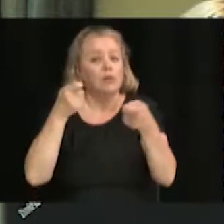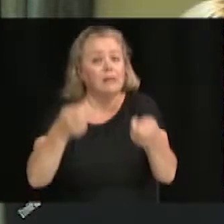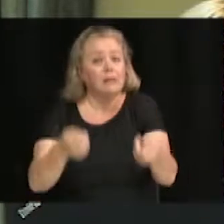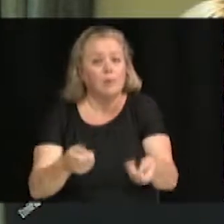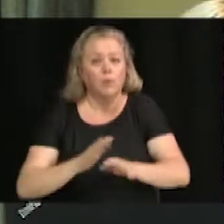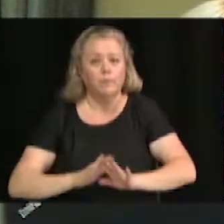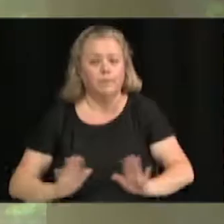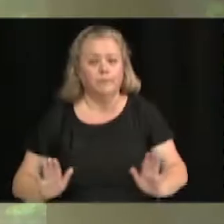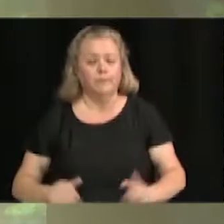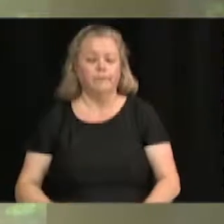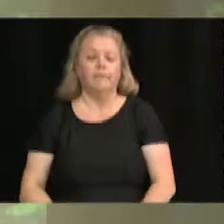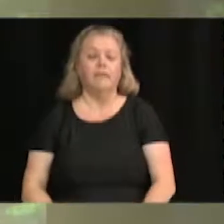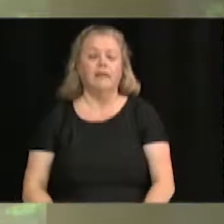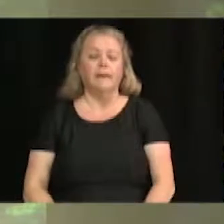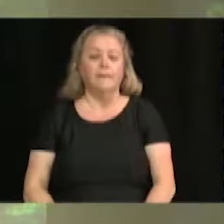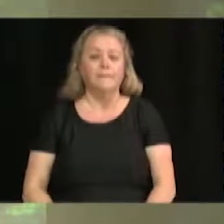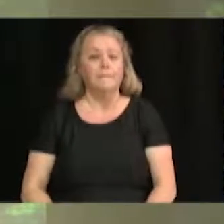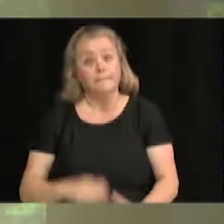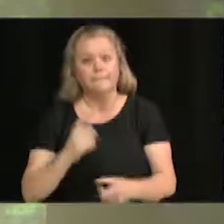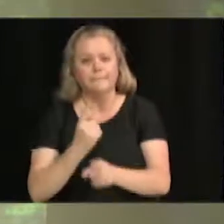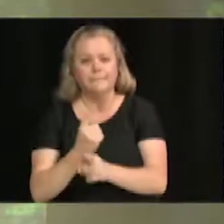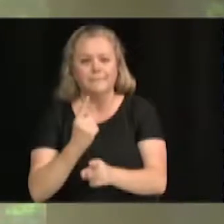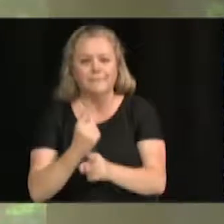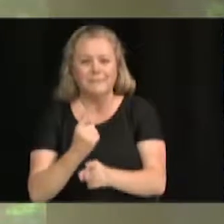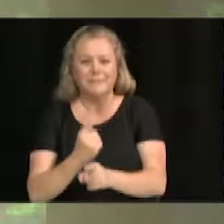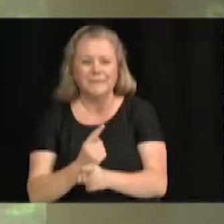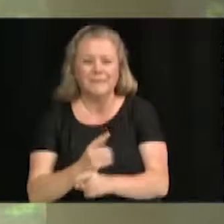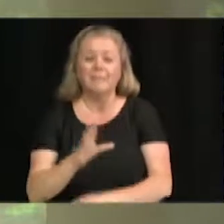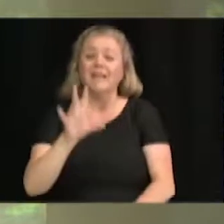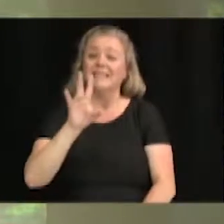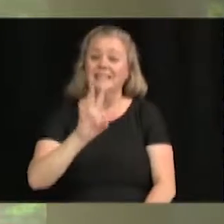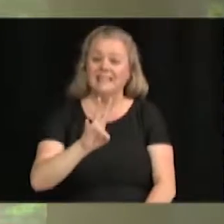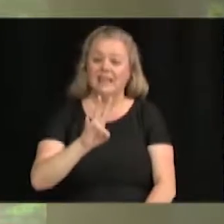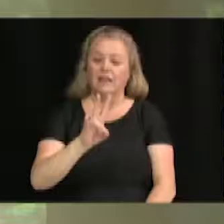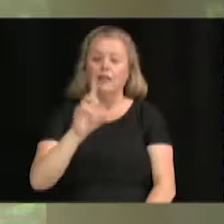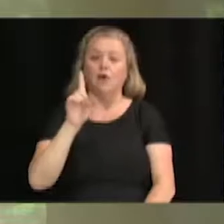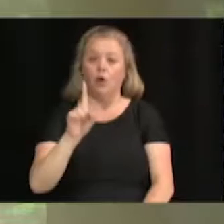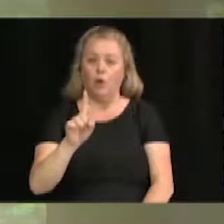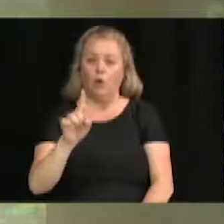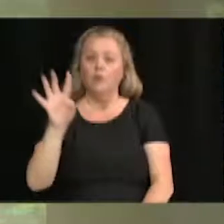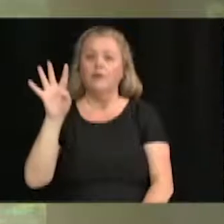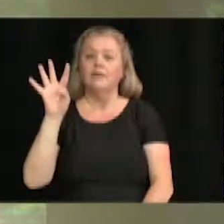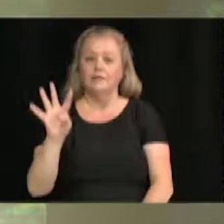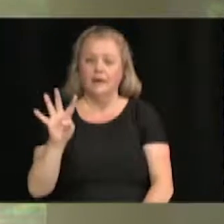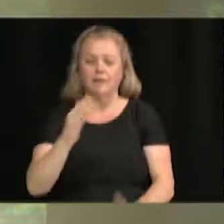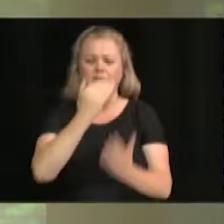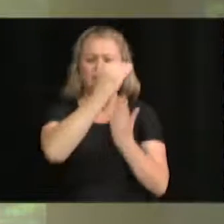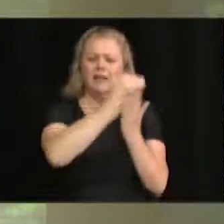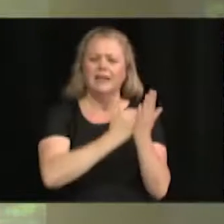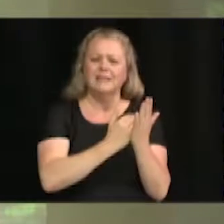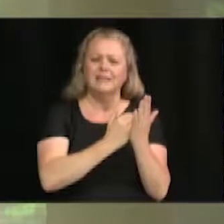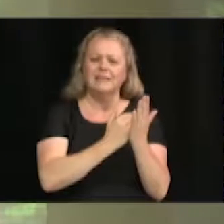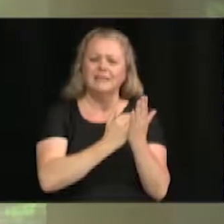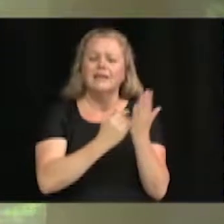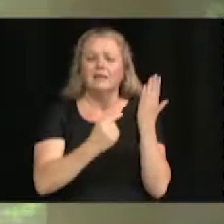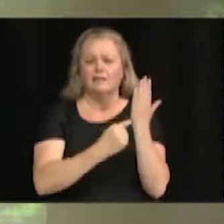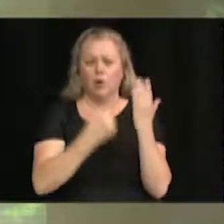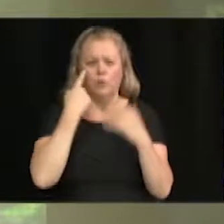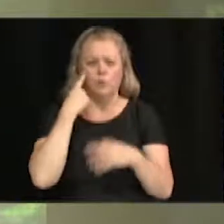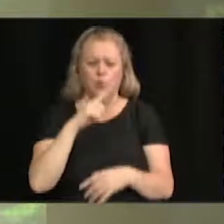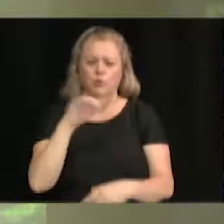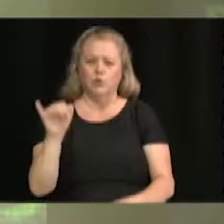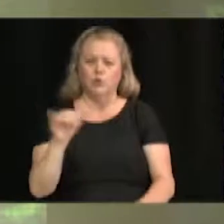M. le maire. En effet, 7.1.4, liste des comptes pour le mois de juillet 2019,